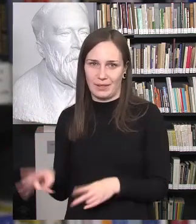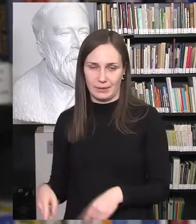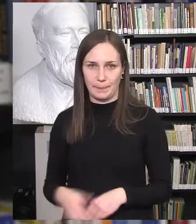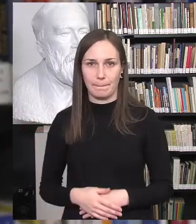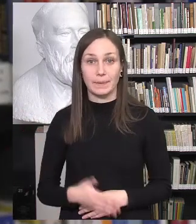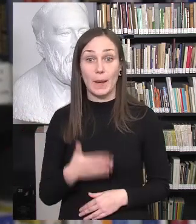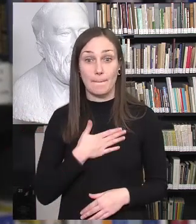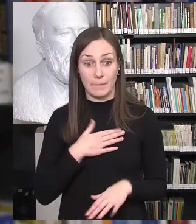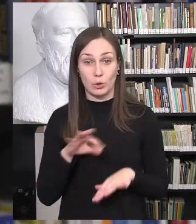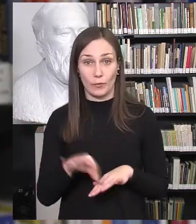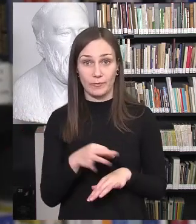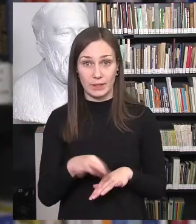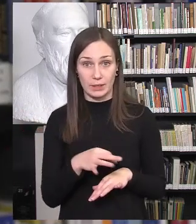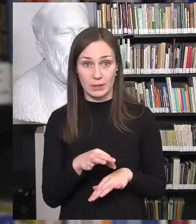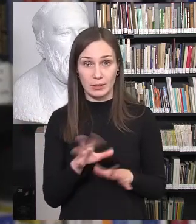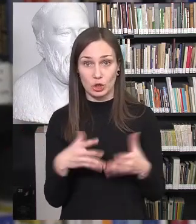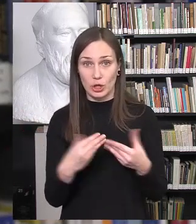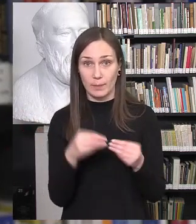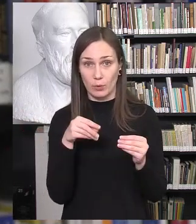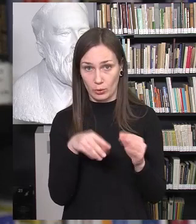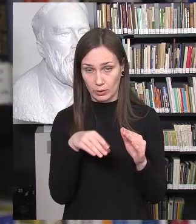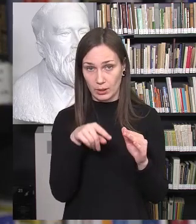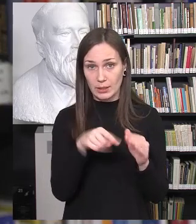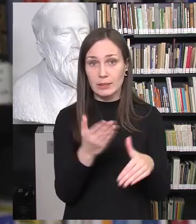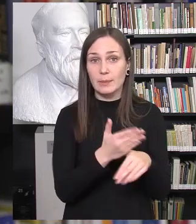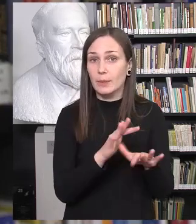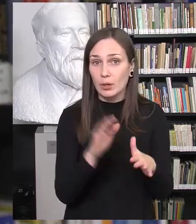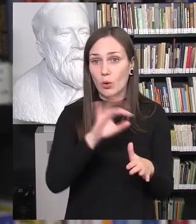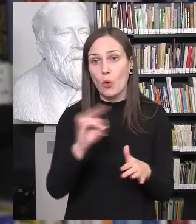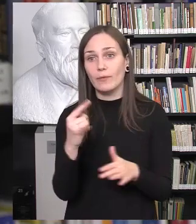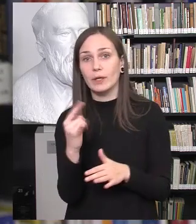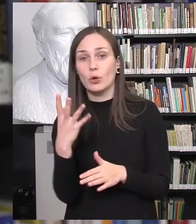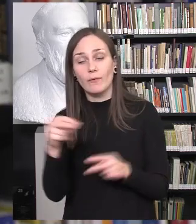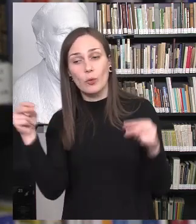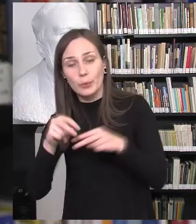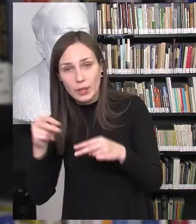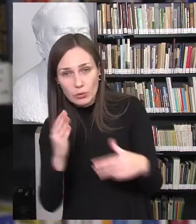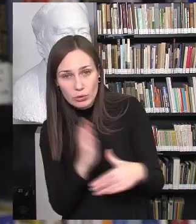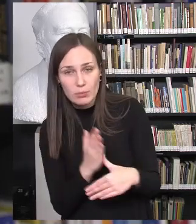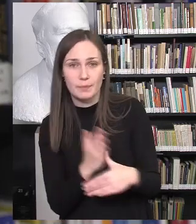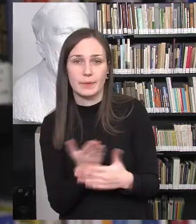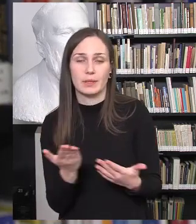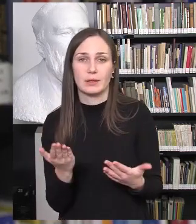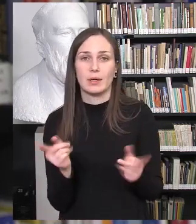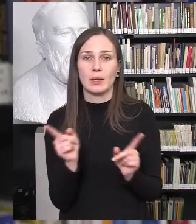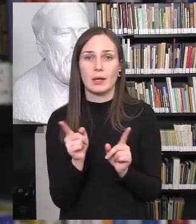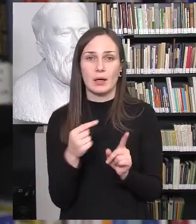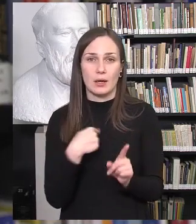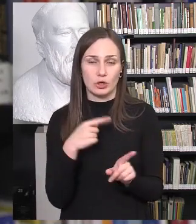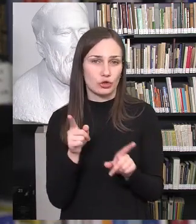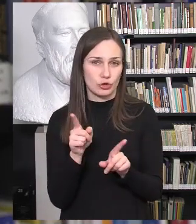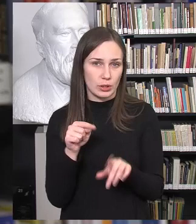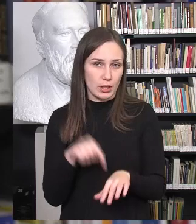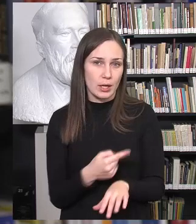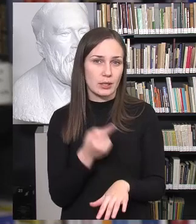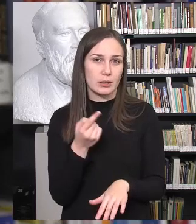mano vyras ypatingai šimo daug padeda su vaiko priežiūros dalykais ir tikrai aš kartais